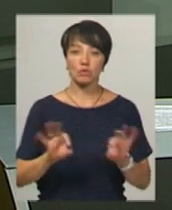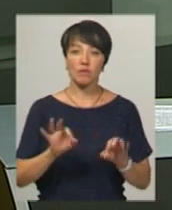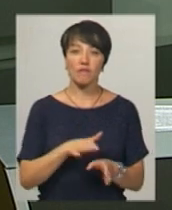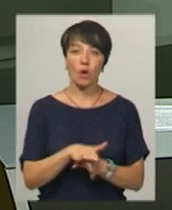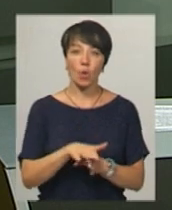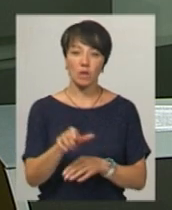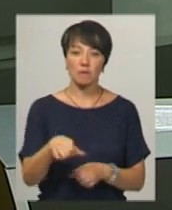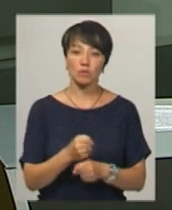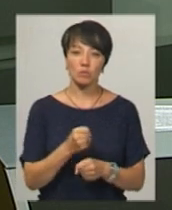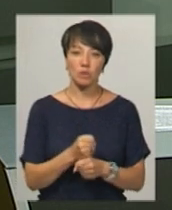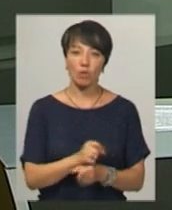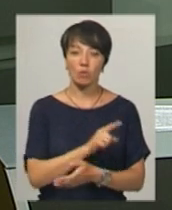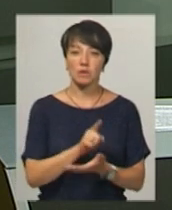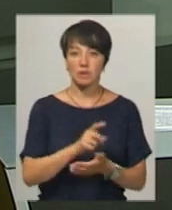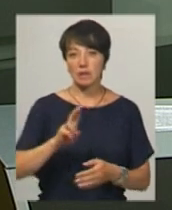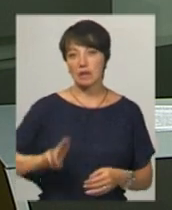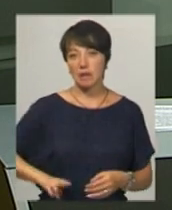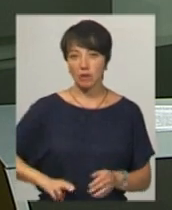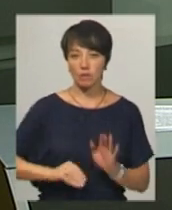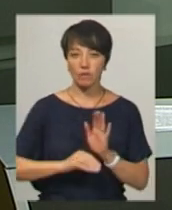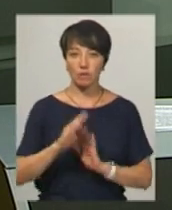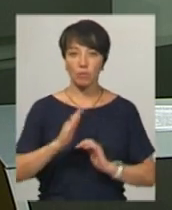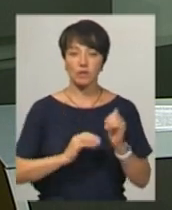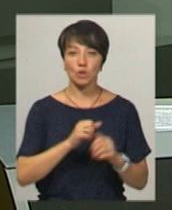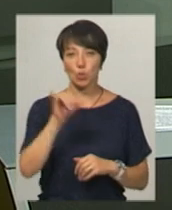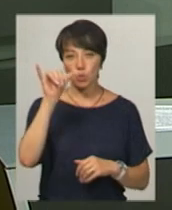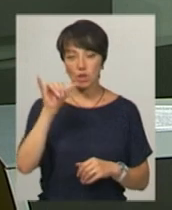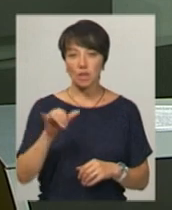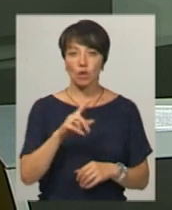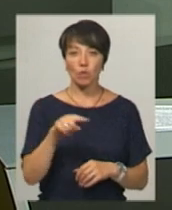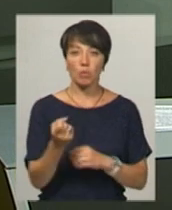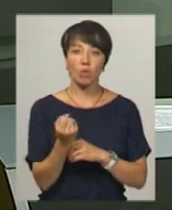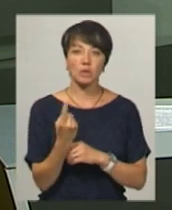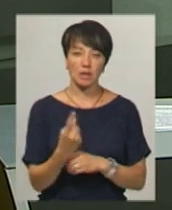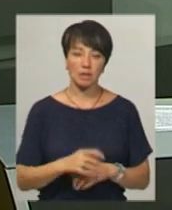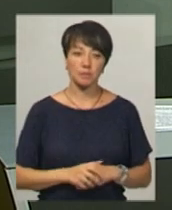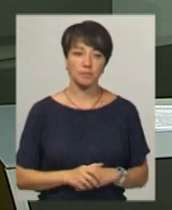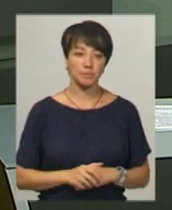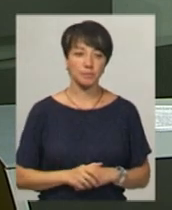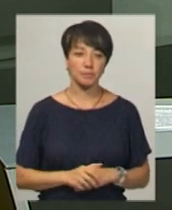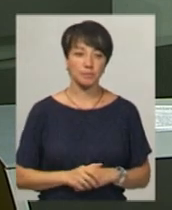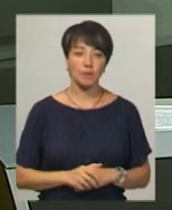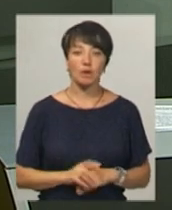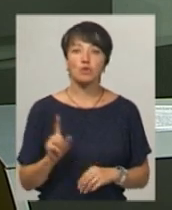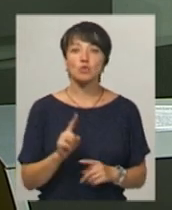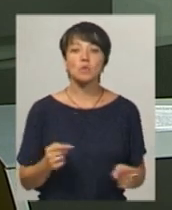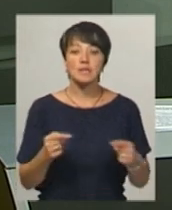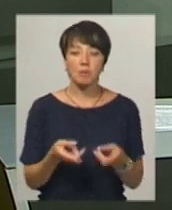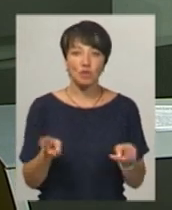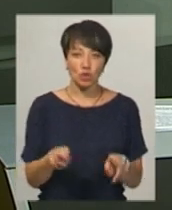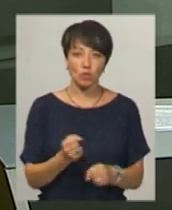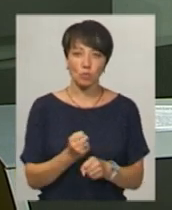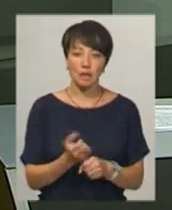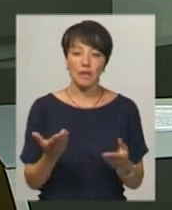виконавець робіт, виконуючи обов'язки директора Вищого професійного училища номер 11 Василь Селізар. Що саме залишилось